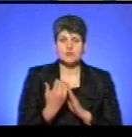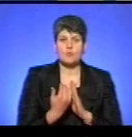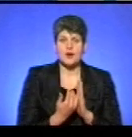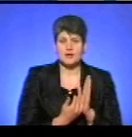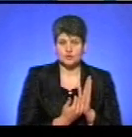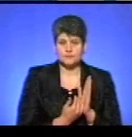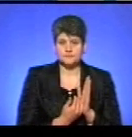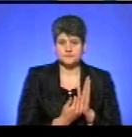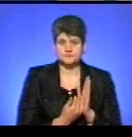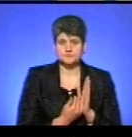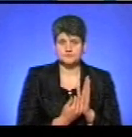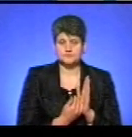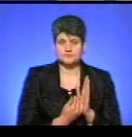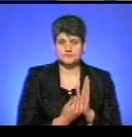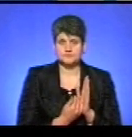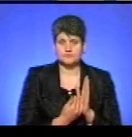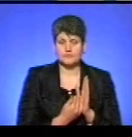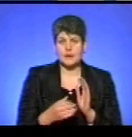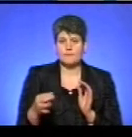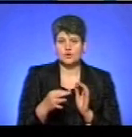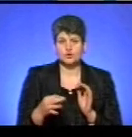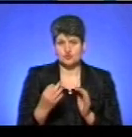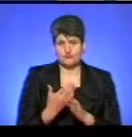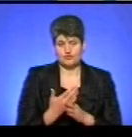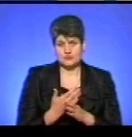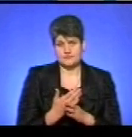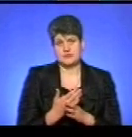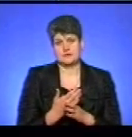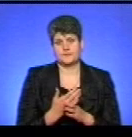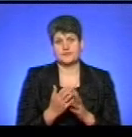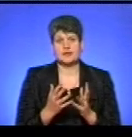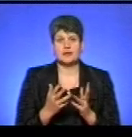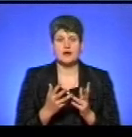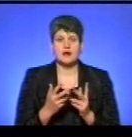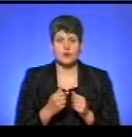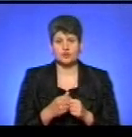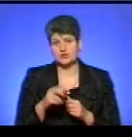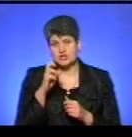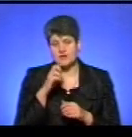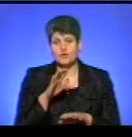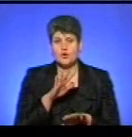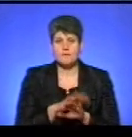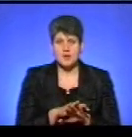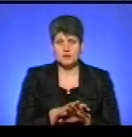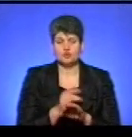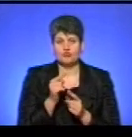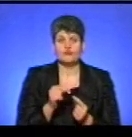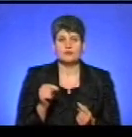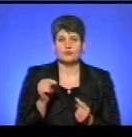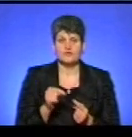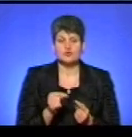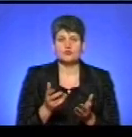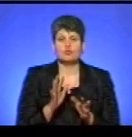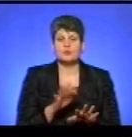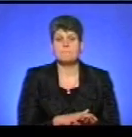монетизовані субсидії на рахунок Державного банку, і, відповідно, з якого